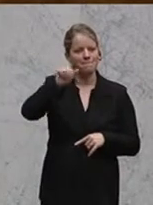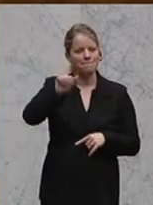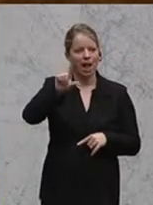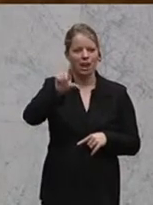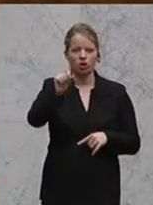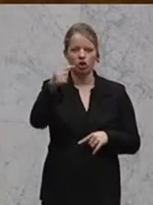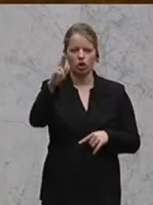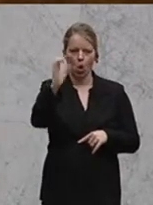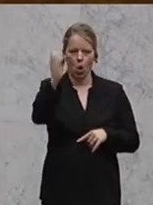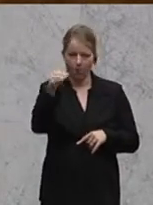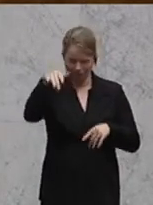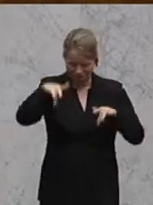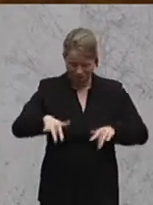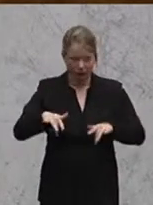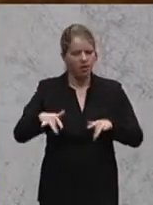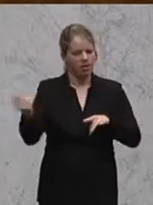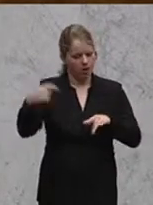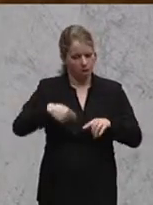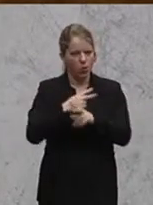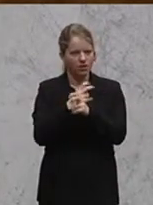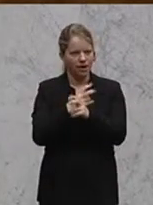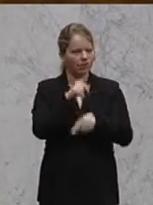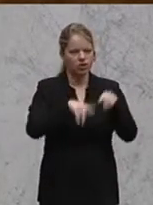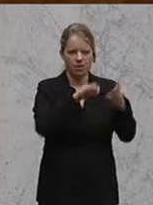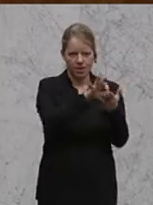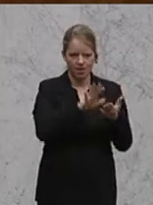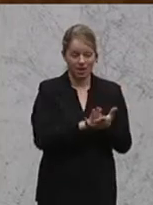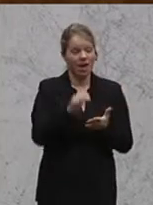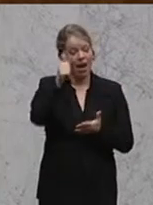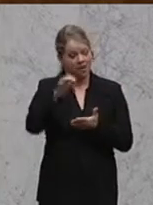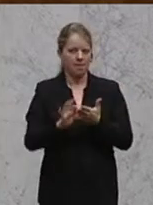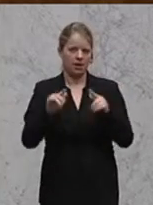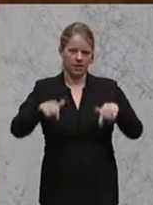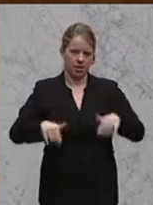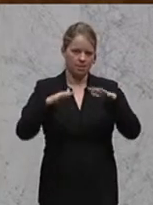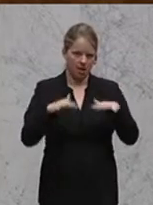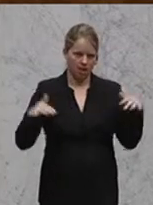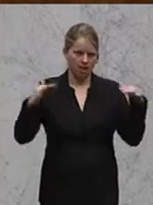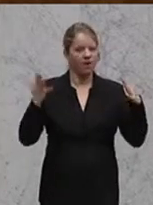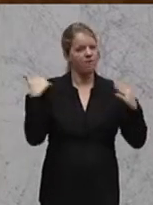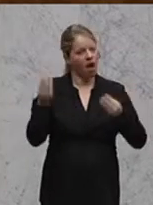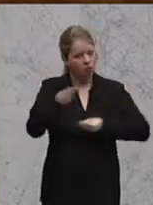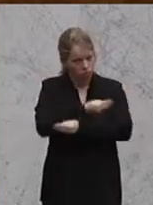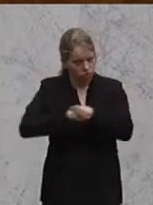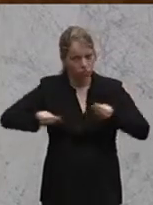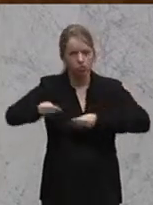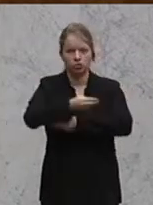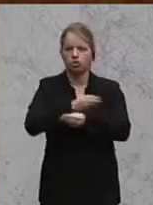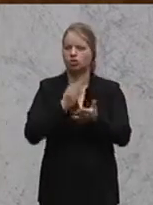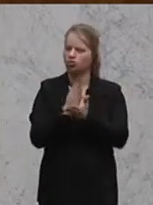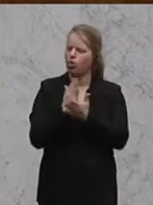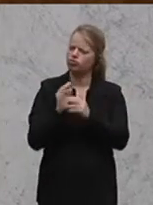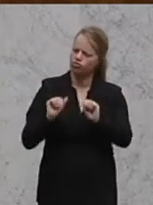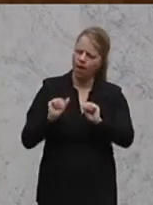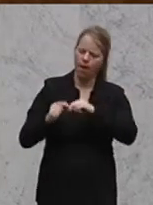hier in Österreich mit mehreren Terminen, unter anderem hier im Parlament haben wir uns ausgetauscht. Das hat jetzt schon eine gewisse Tradition,